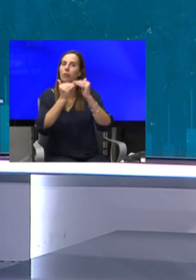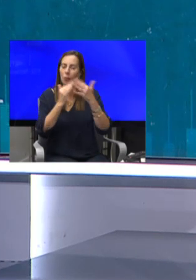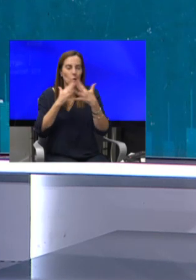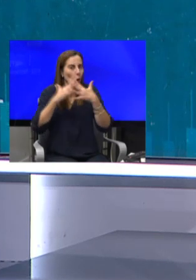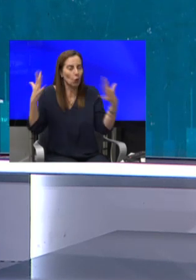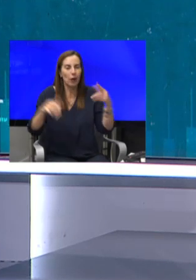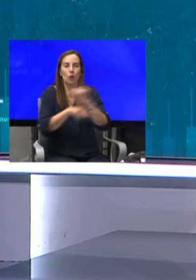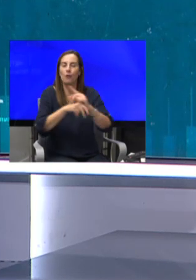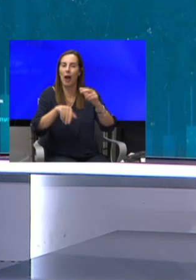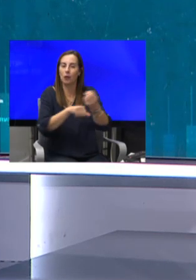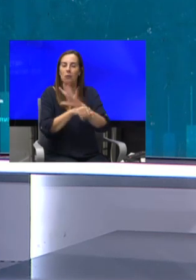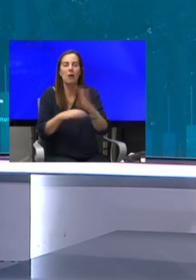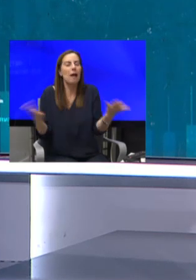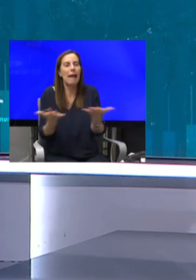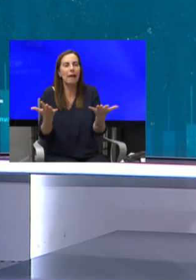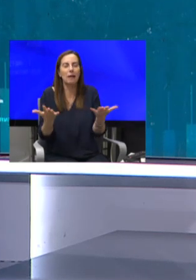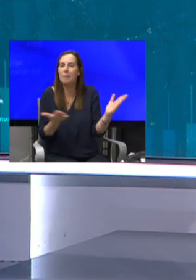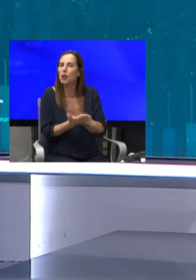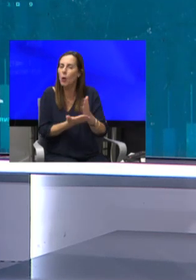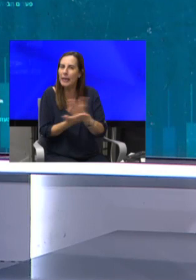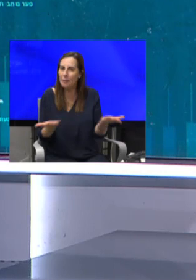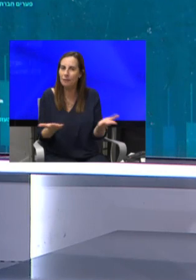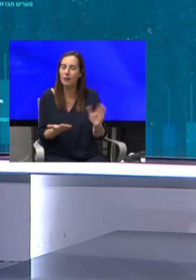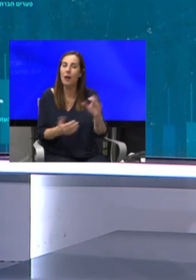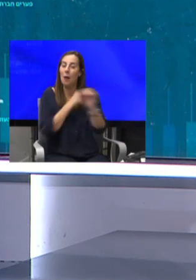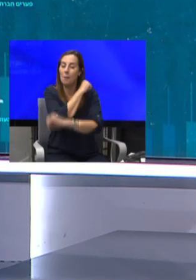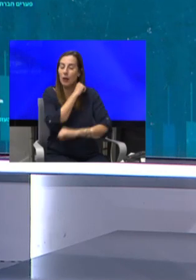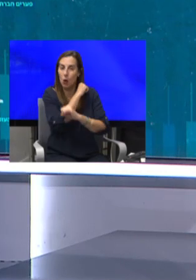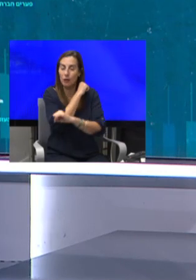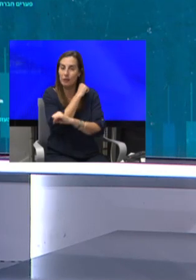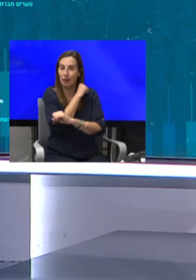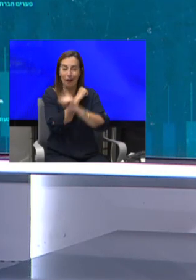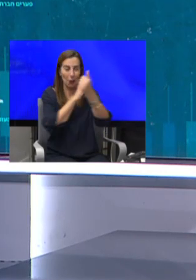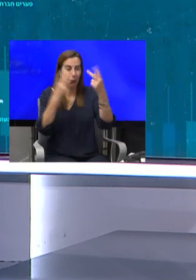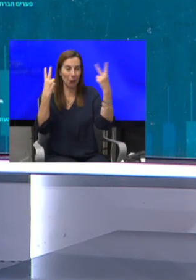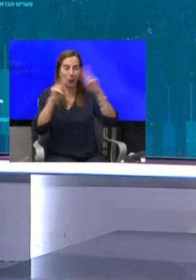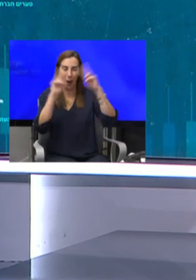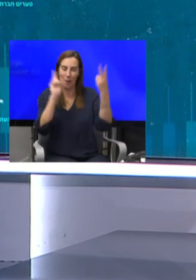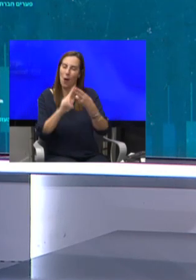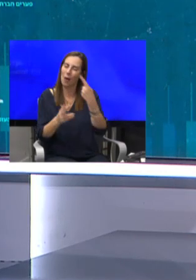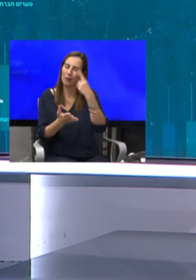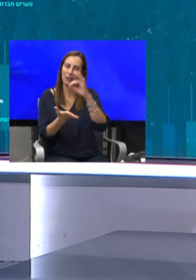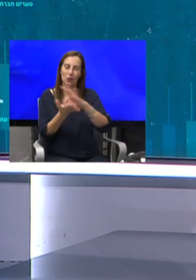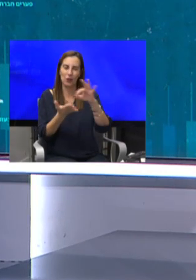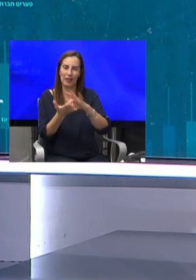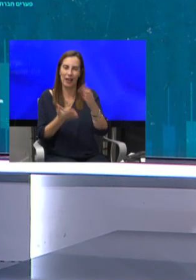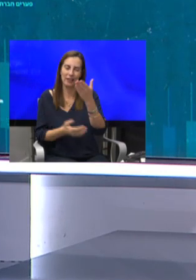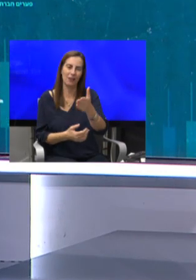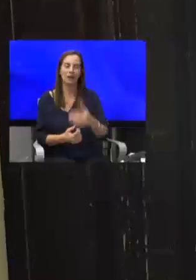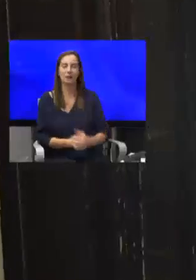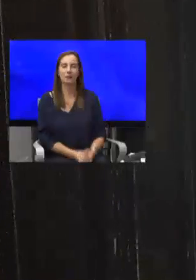אז איך נראית ההערכות הזו באוניברסיטה היוקרתית בעולם? הפרטים בכתבתה של מאיה רחלין כתב את דסק החוץ שלנו.